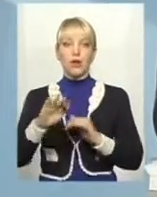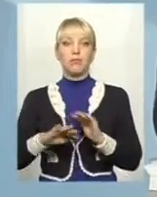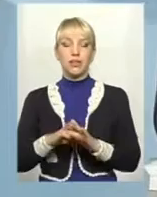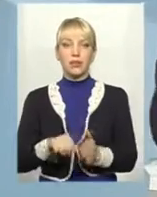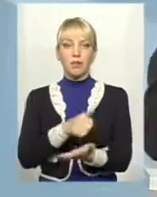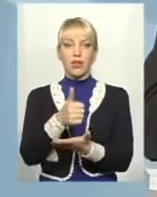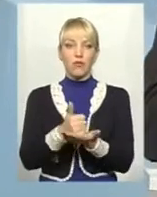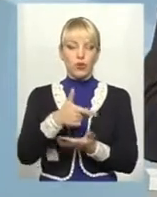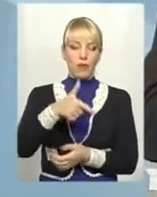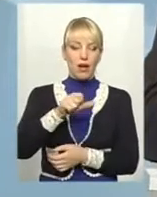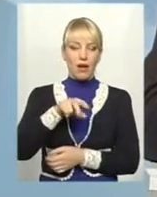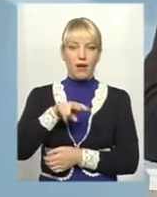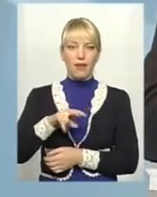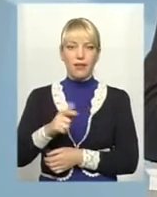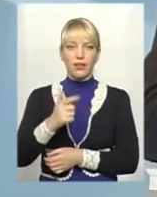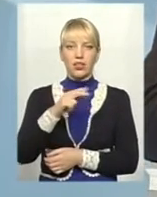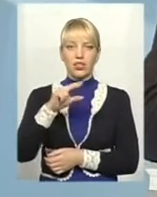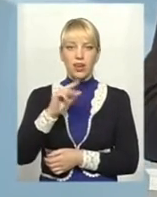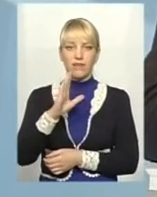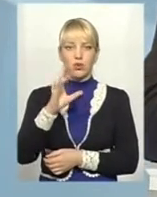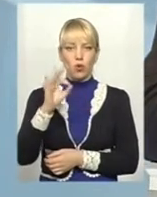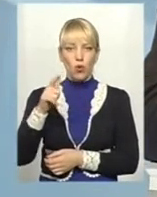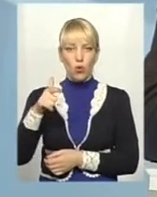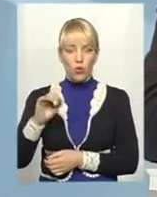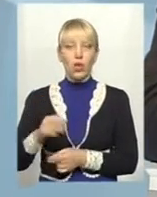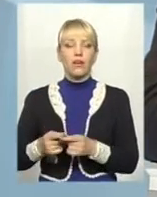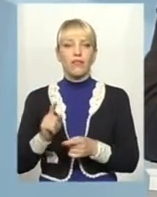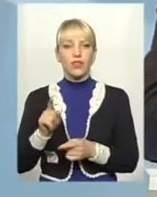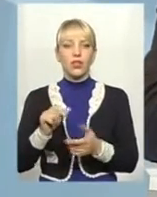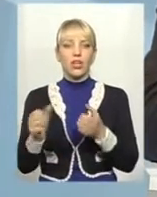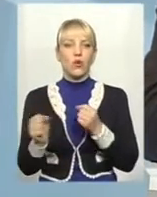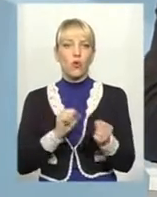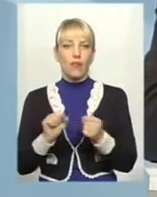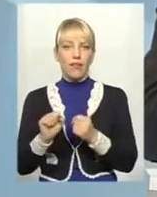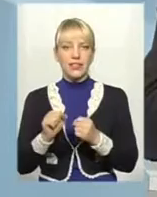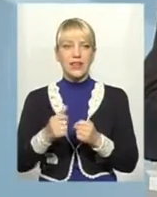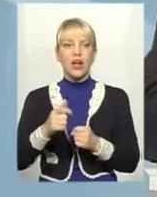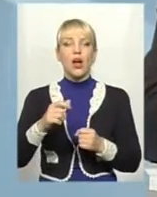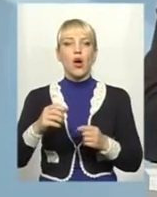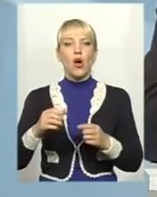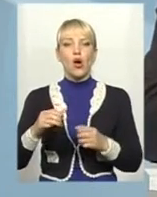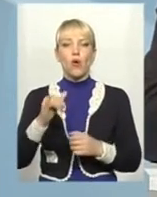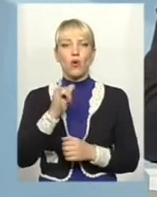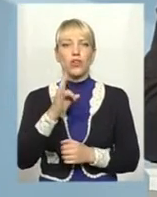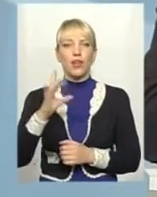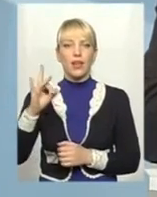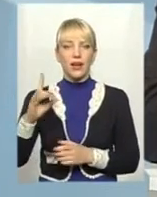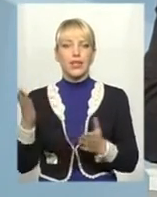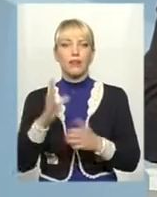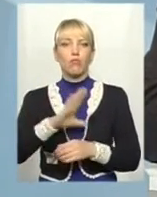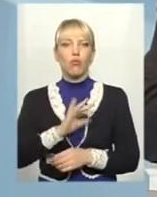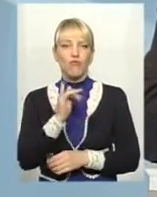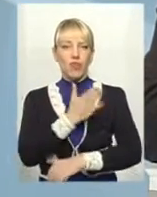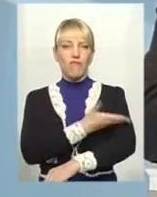Гальчевського, він керувався екзильним урядом Української Народної Республіки, знаходився в Варшаві